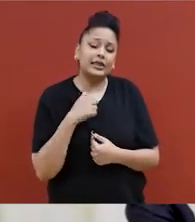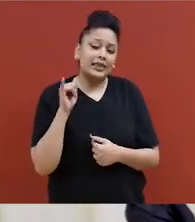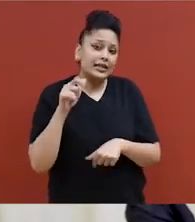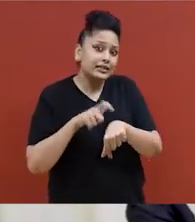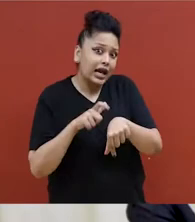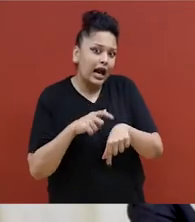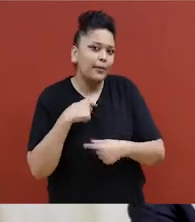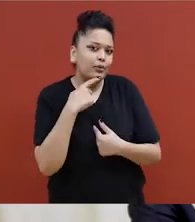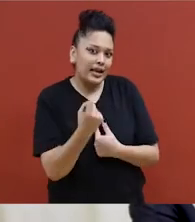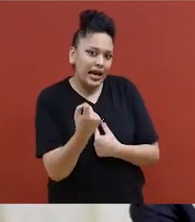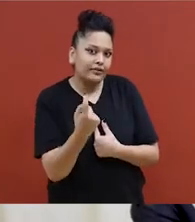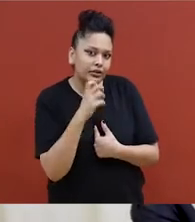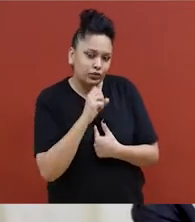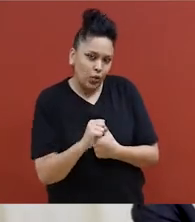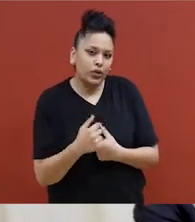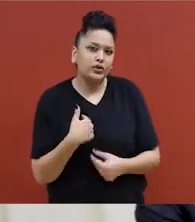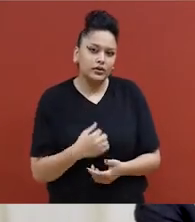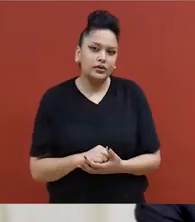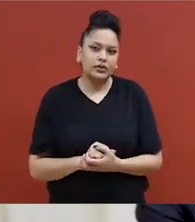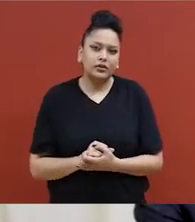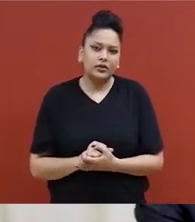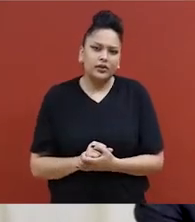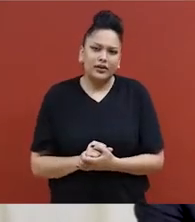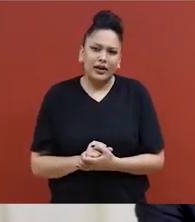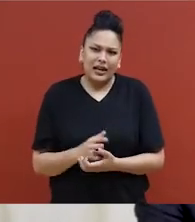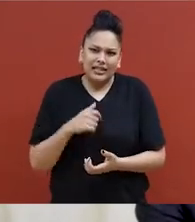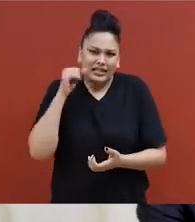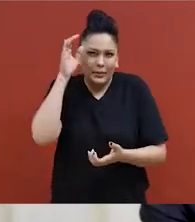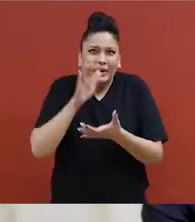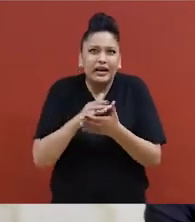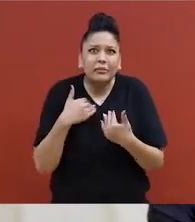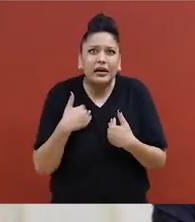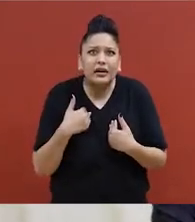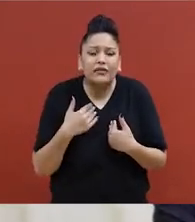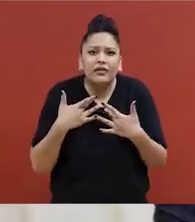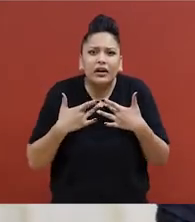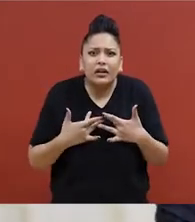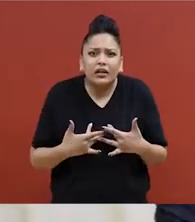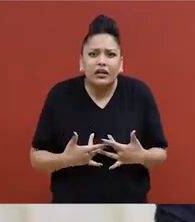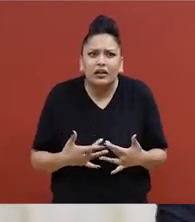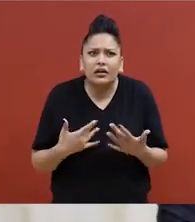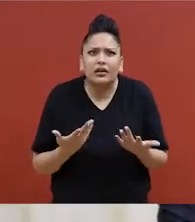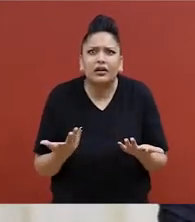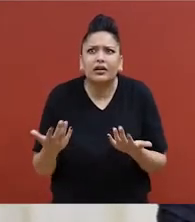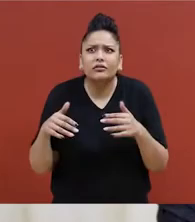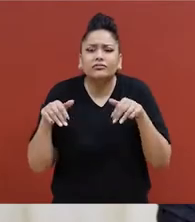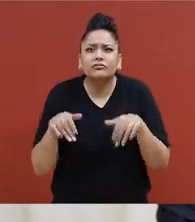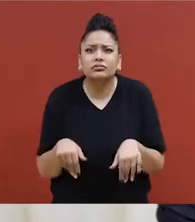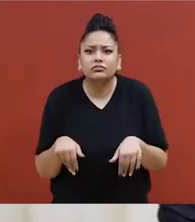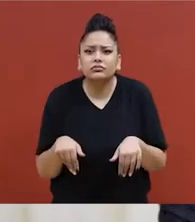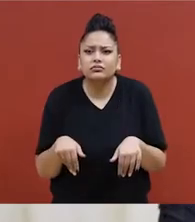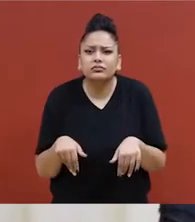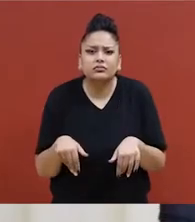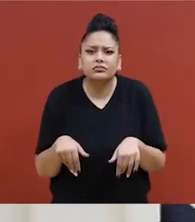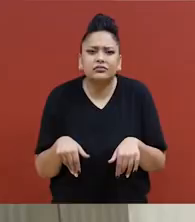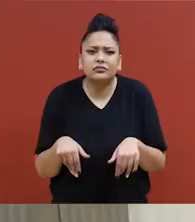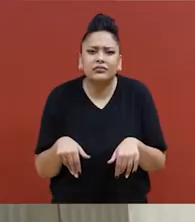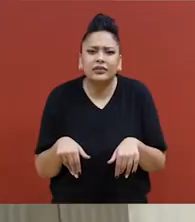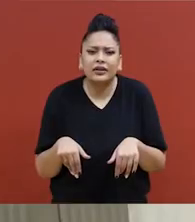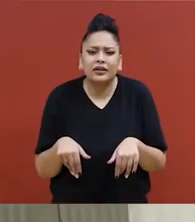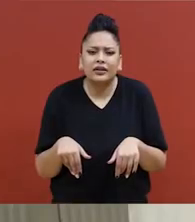Et comme j'avais 11 ans, je me suis dit, « Ok, mais qu'est-ce que je vais faire si vous ne me croyez pas?